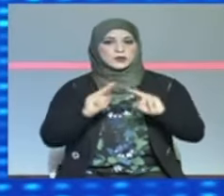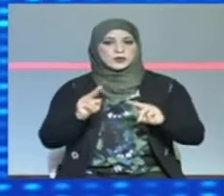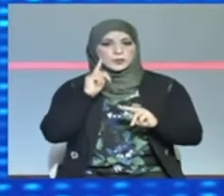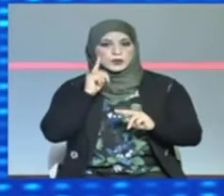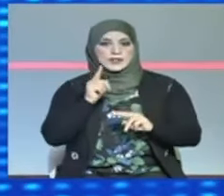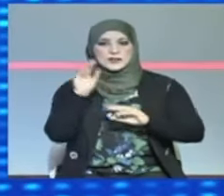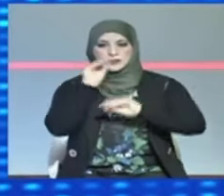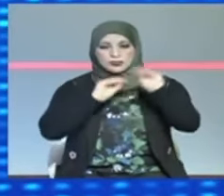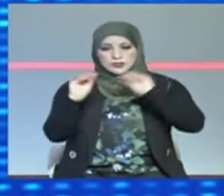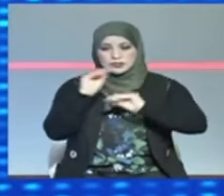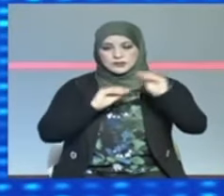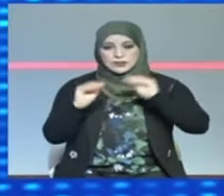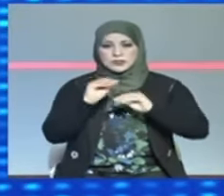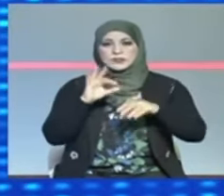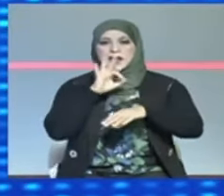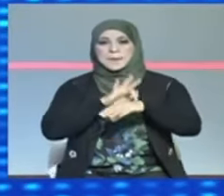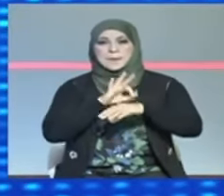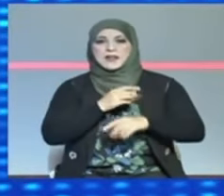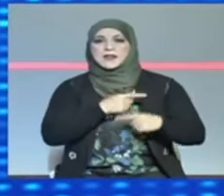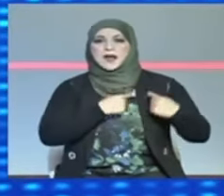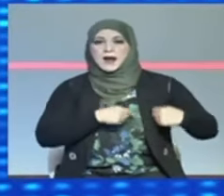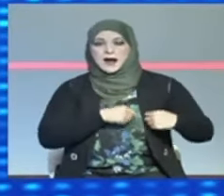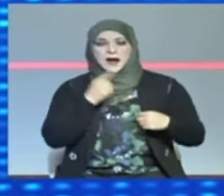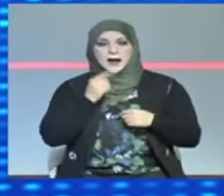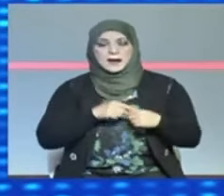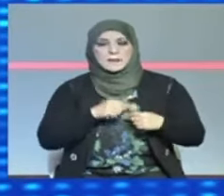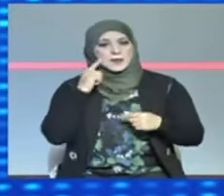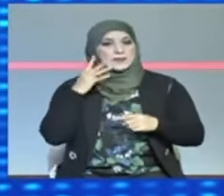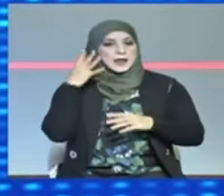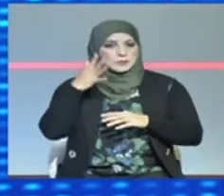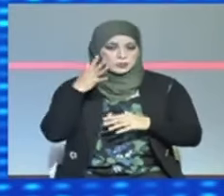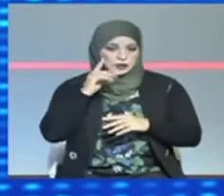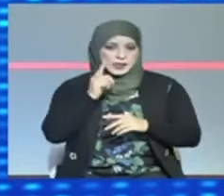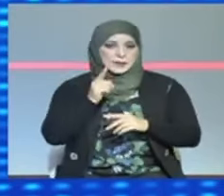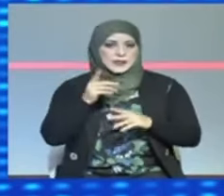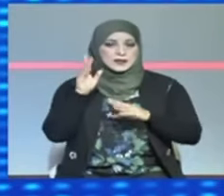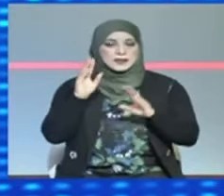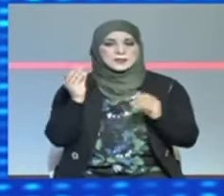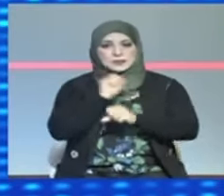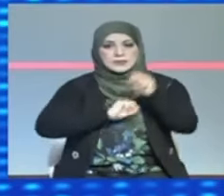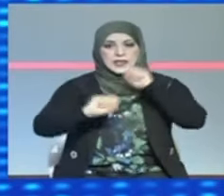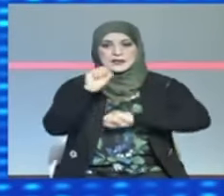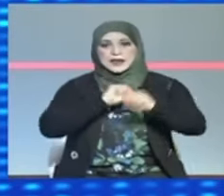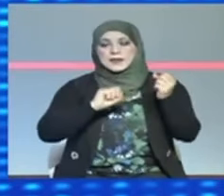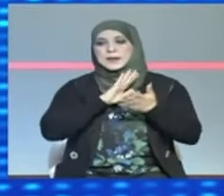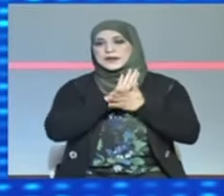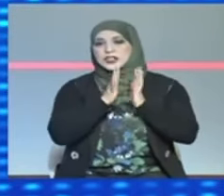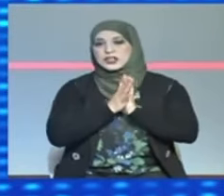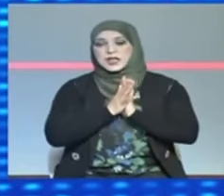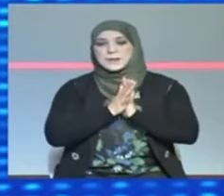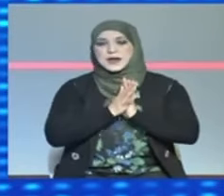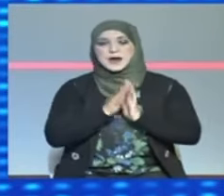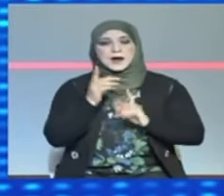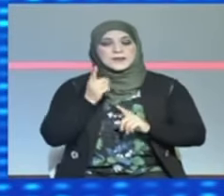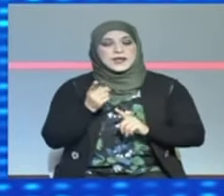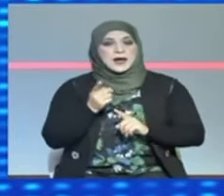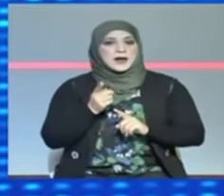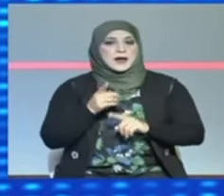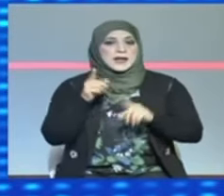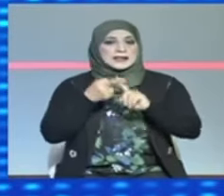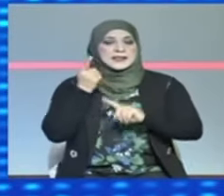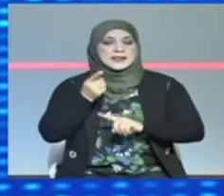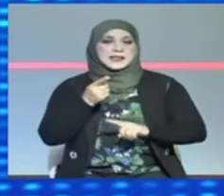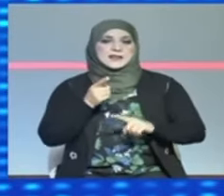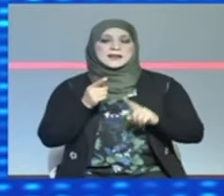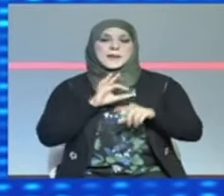علاجات أمراض القلب والشريين باتجاه طب المستقبل الذي انتظم ببادرة من الجمعية التونسية لأمراض وجراحة